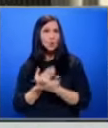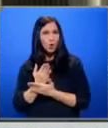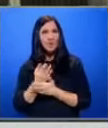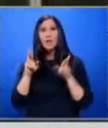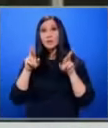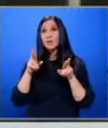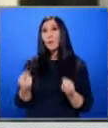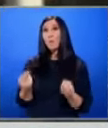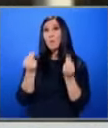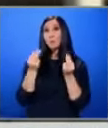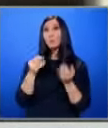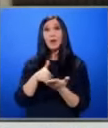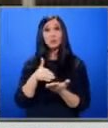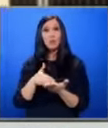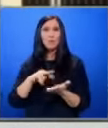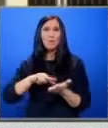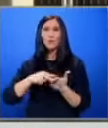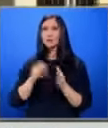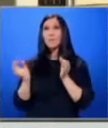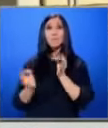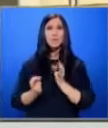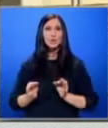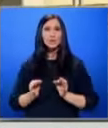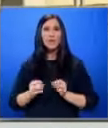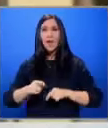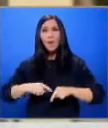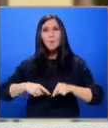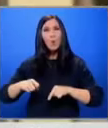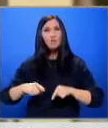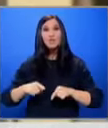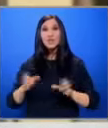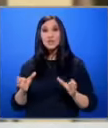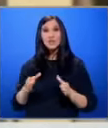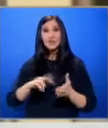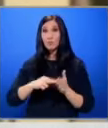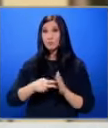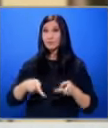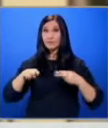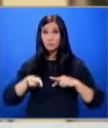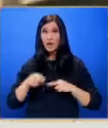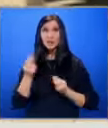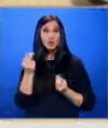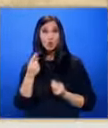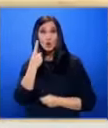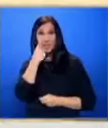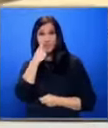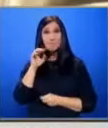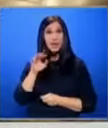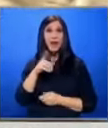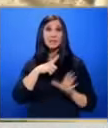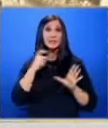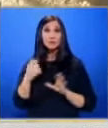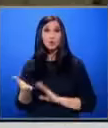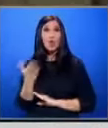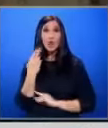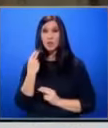Надеждата за подобряване на услугата е в проекта за модернизация на подвижния състав от плана за възстановяване на стойност 1 милиарда и 700